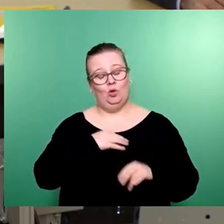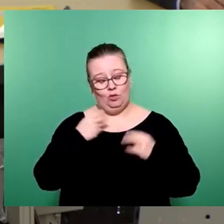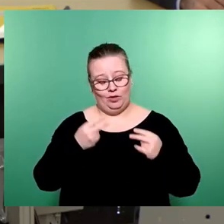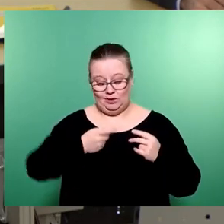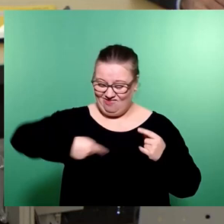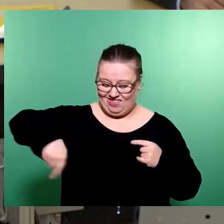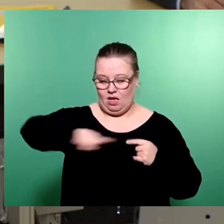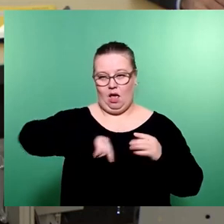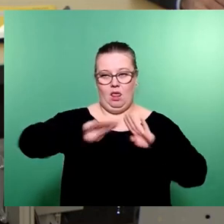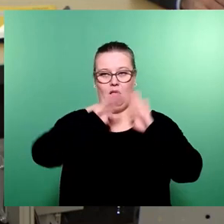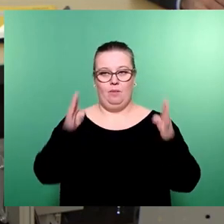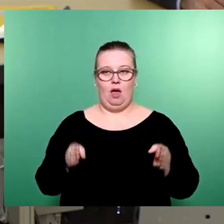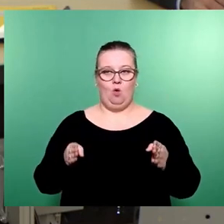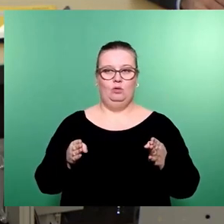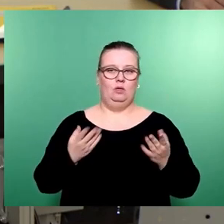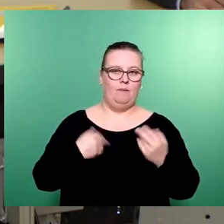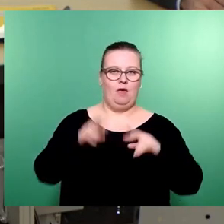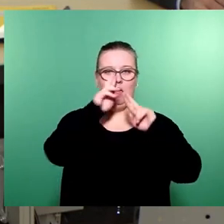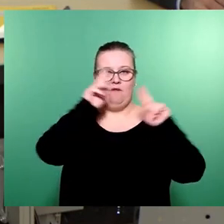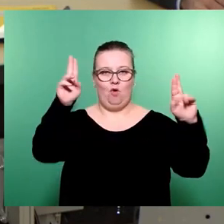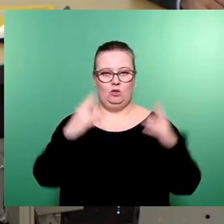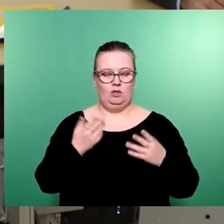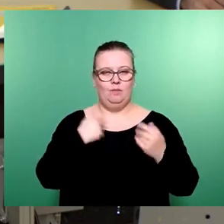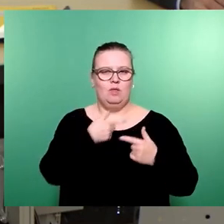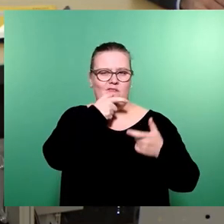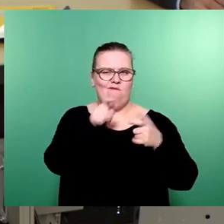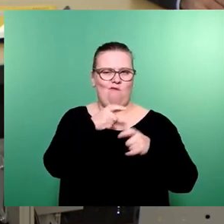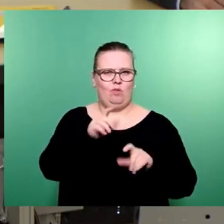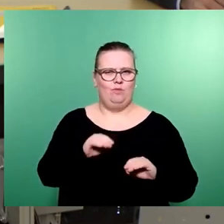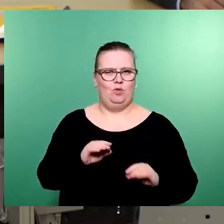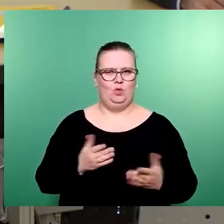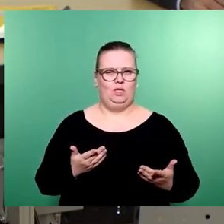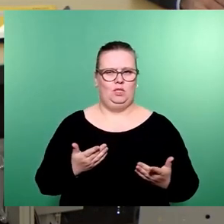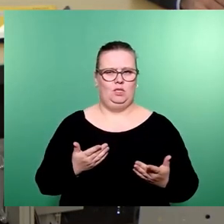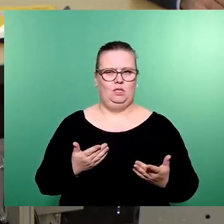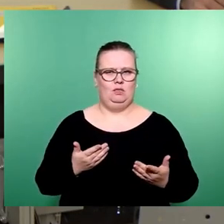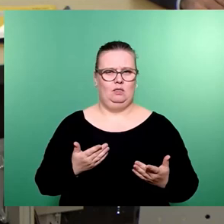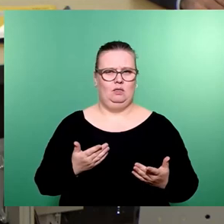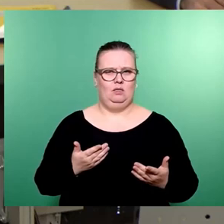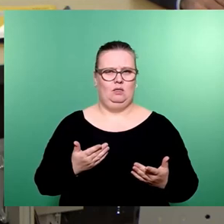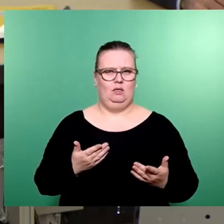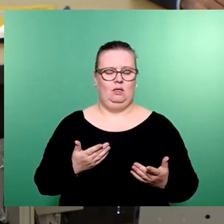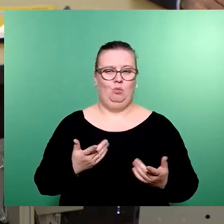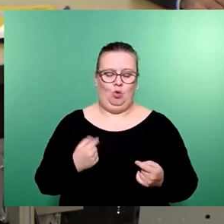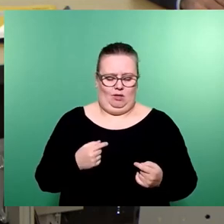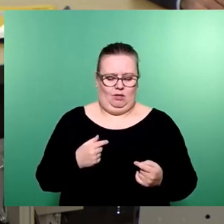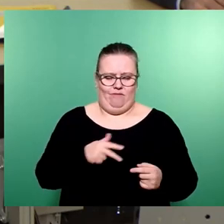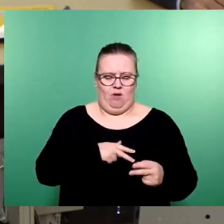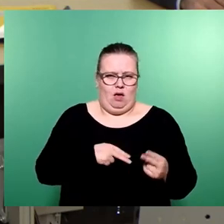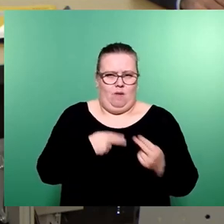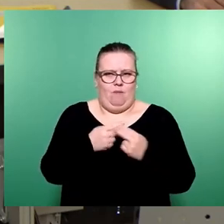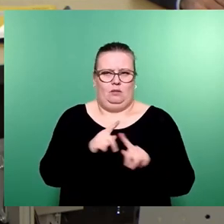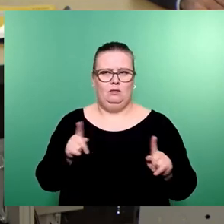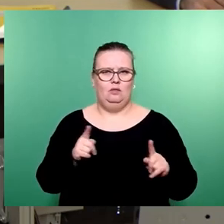im Haus etwas vorsichtig mit solchen Begriffen umgehen würden, die einfach nicht richtig und